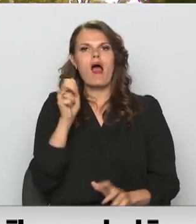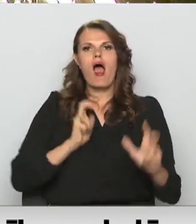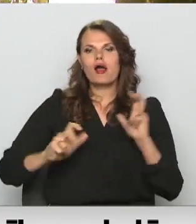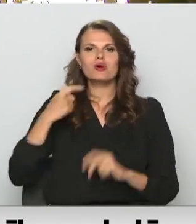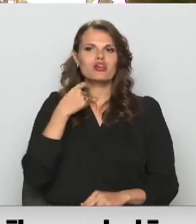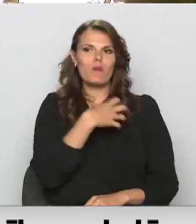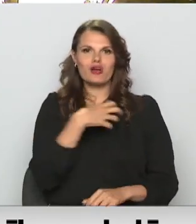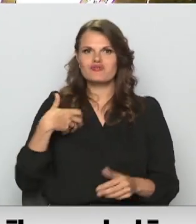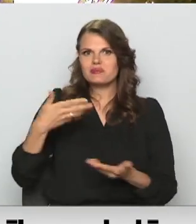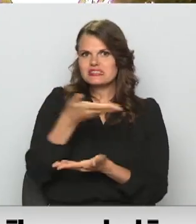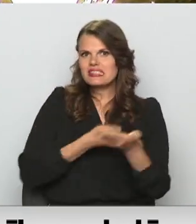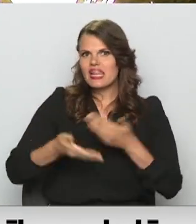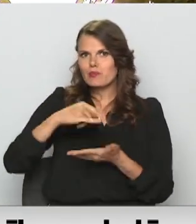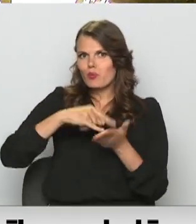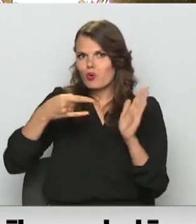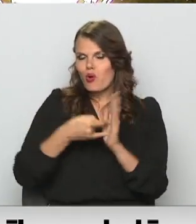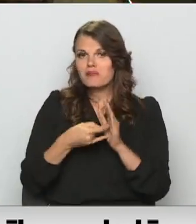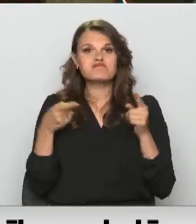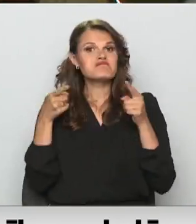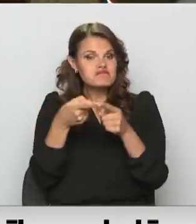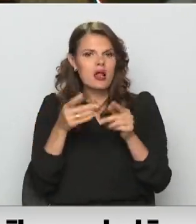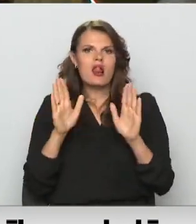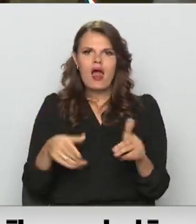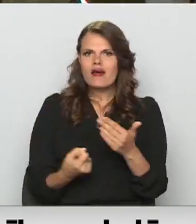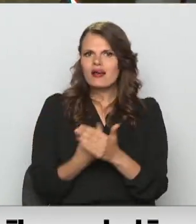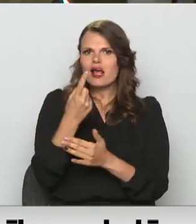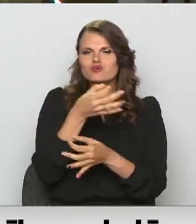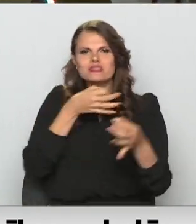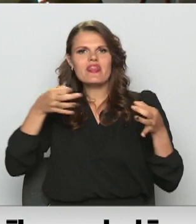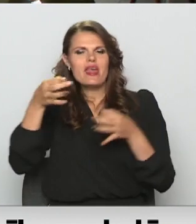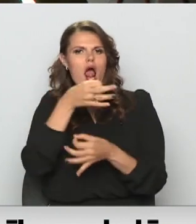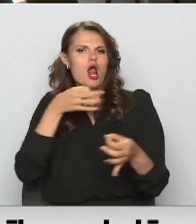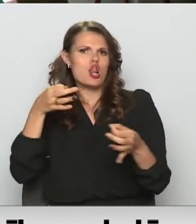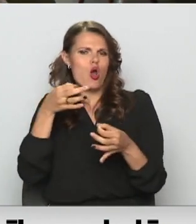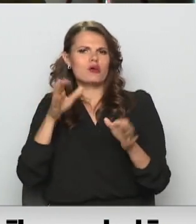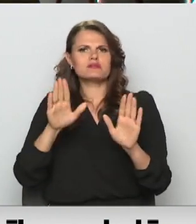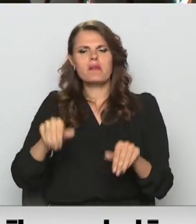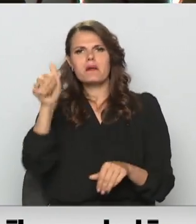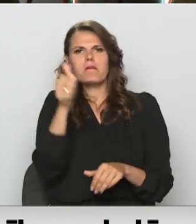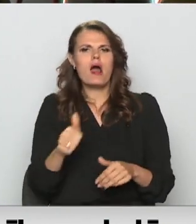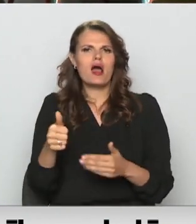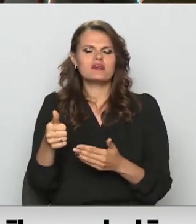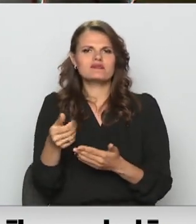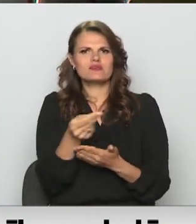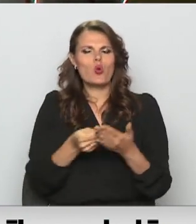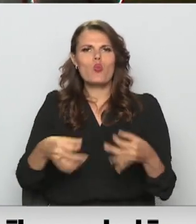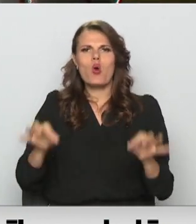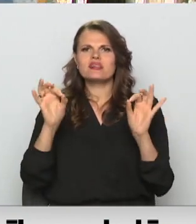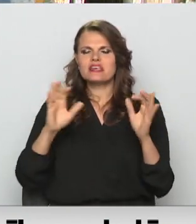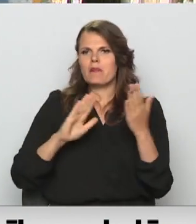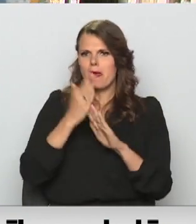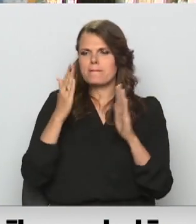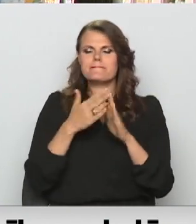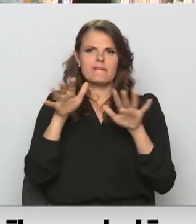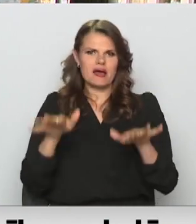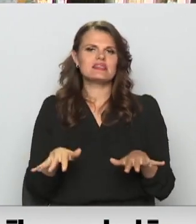sadarbības projekts. Tā mērķis ir rosināt dialogu par laikmetīgās mākslas nozīmi Pilsētvidē un iepazīstināt plašāku sabiedrību ar jauno